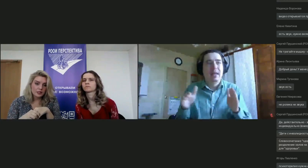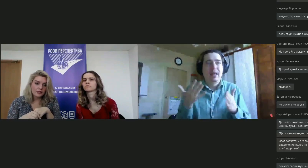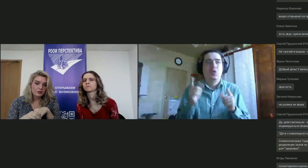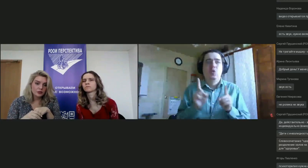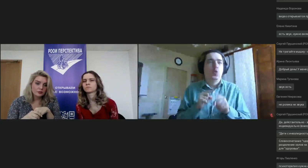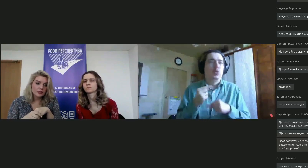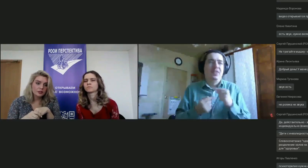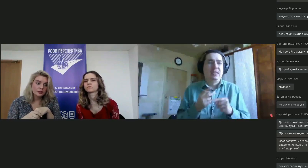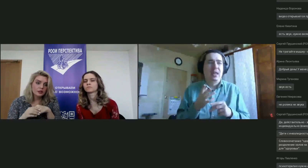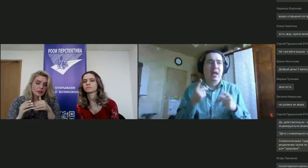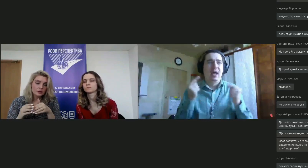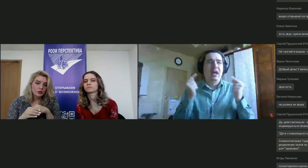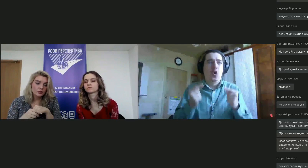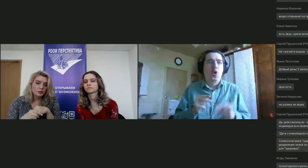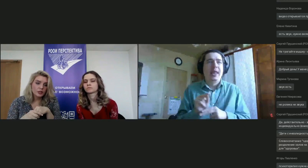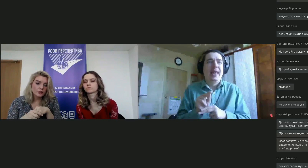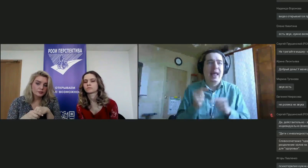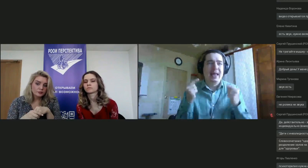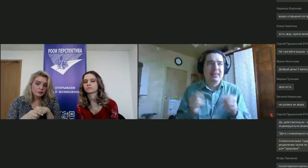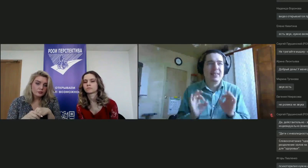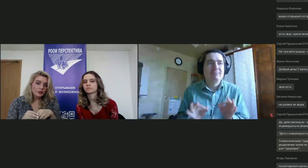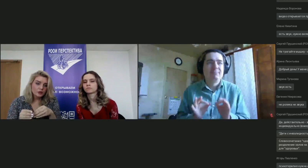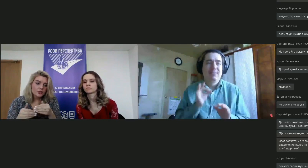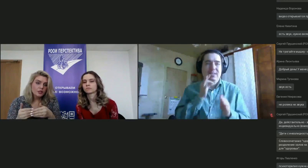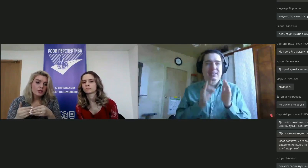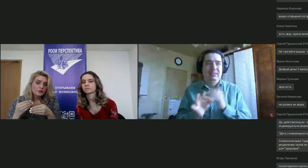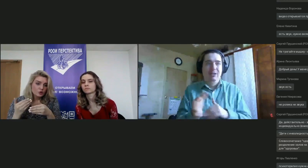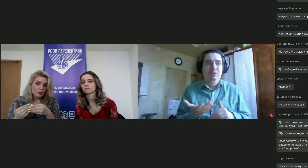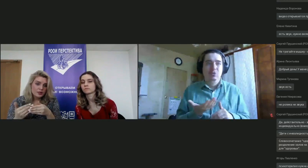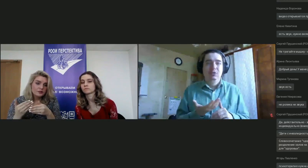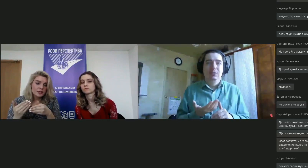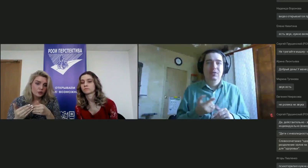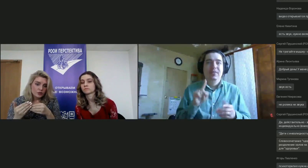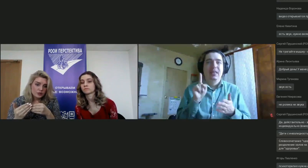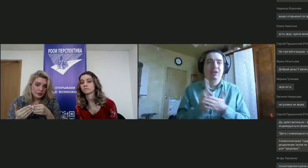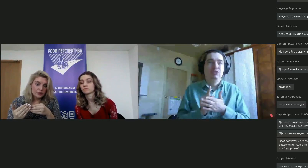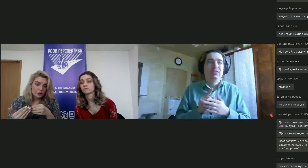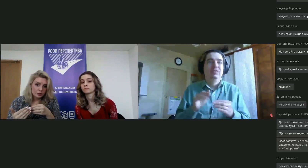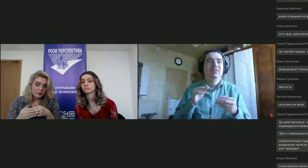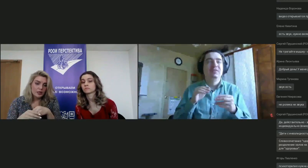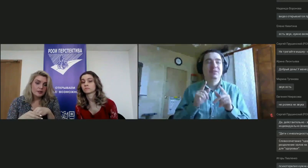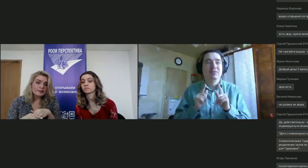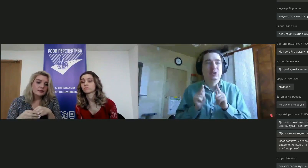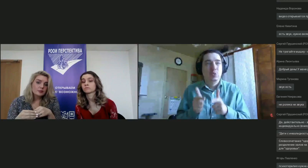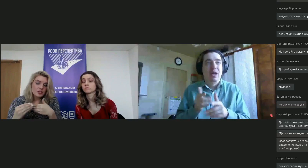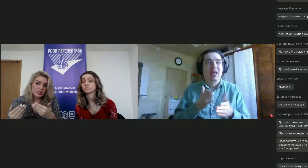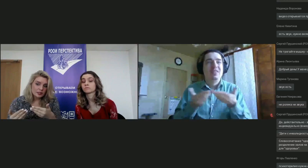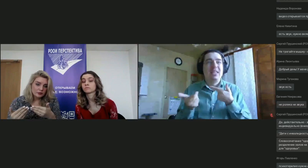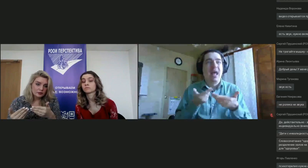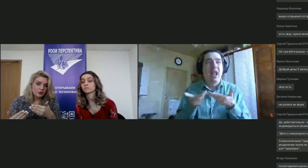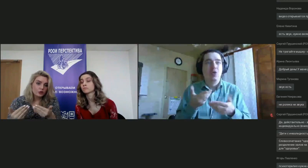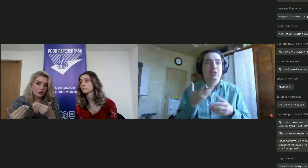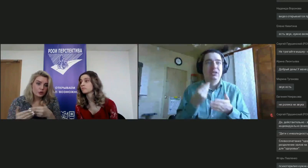корректно высказывают те или иные, то или иное мнение. Вы должны вступать в диалог со своим ребенком. Если вы